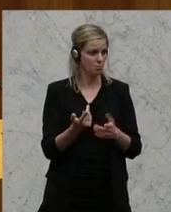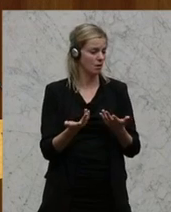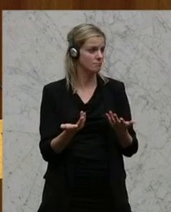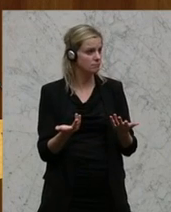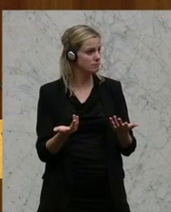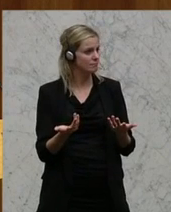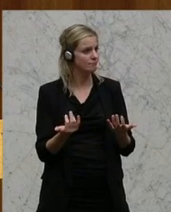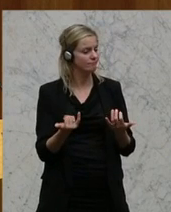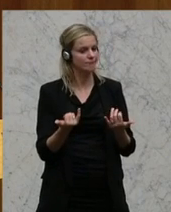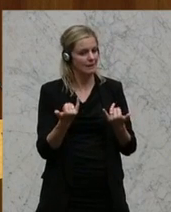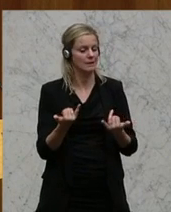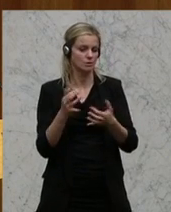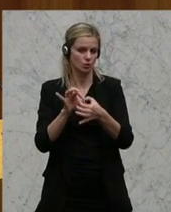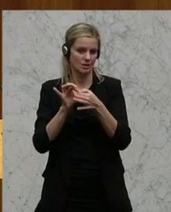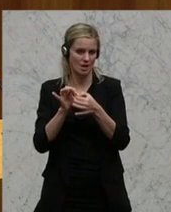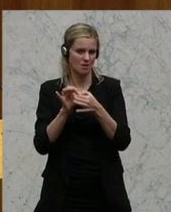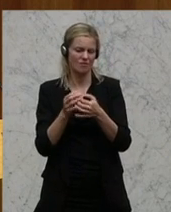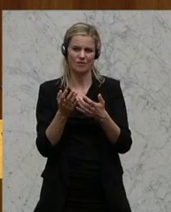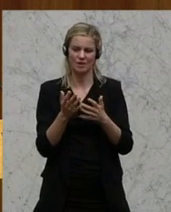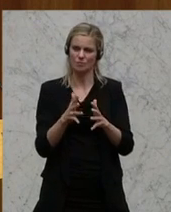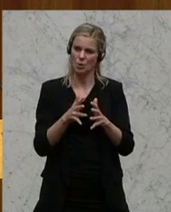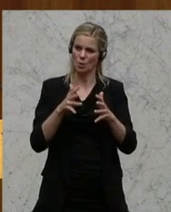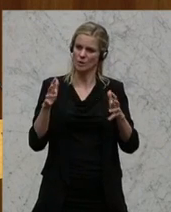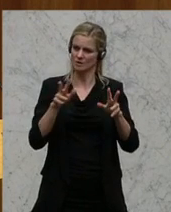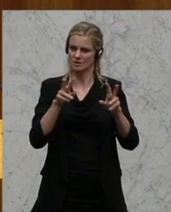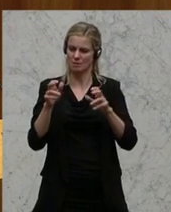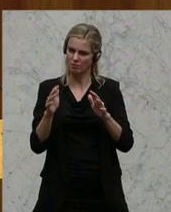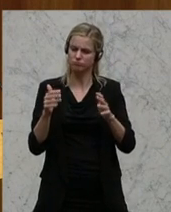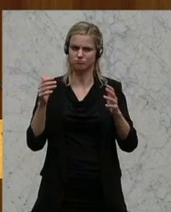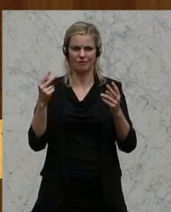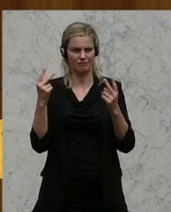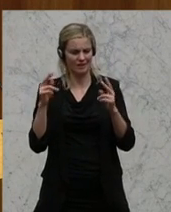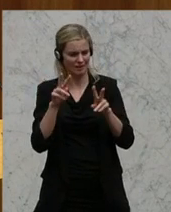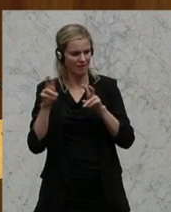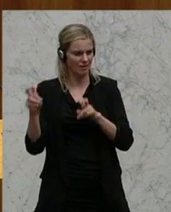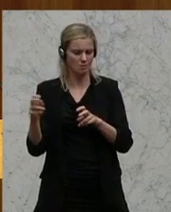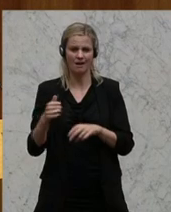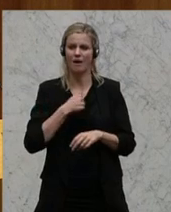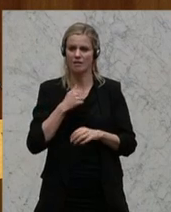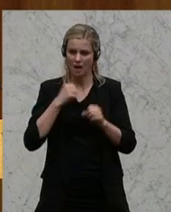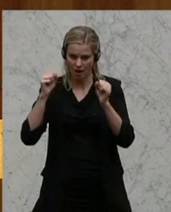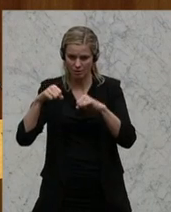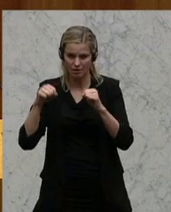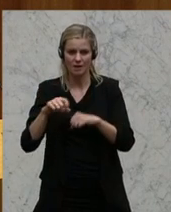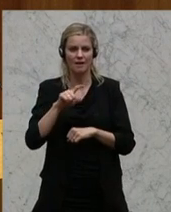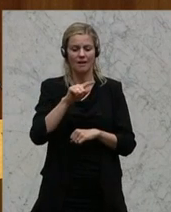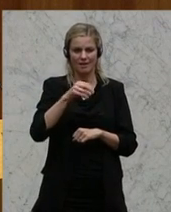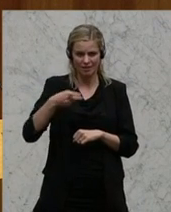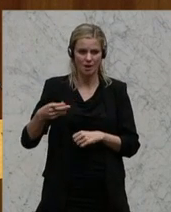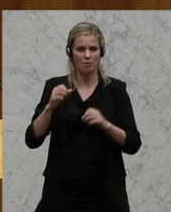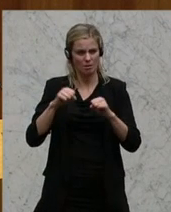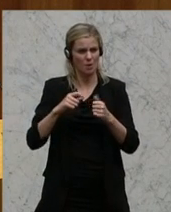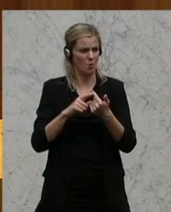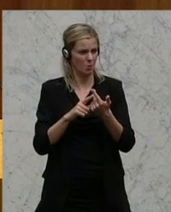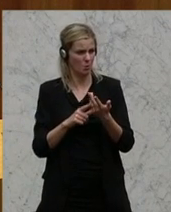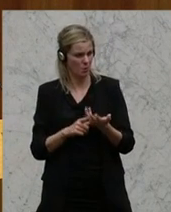da nehme ich Bezug auf ein viel größer gelagertes Thema momentan, wie das Kanada-Abkommen, die DTIP-Verhandlungen. So,